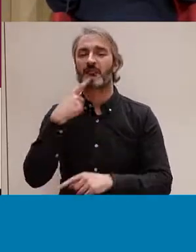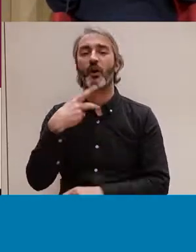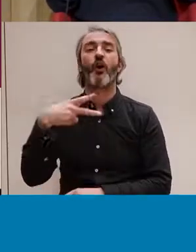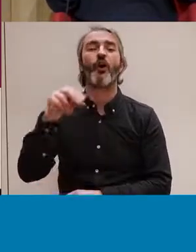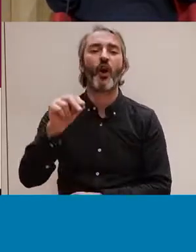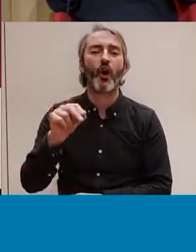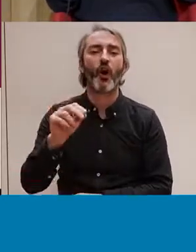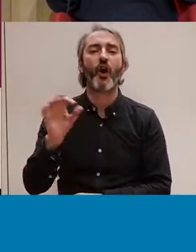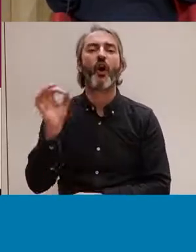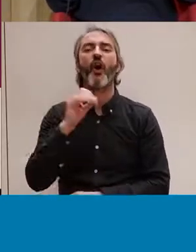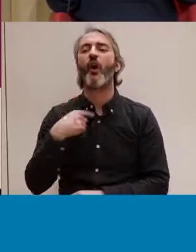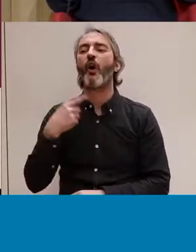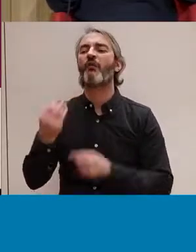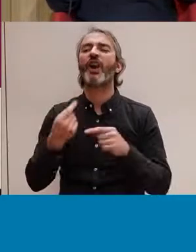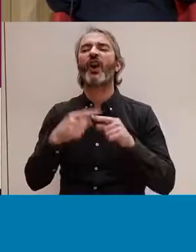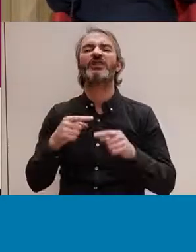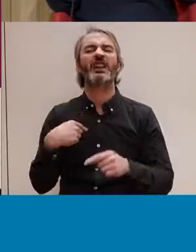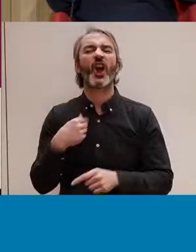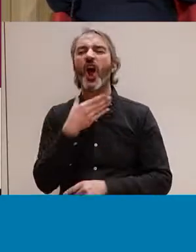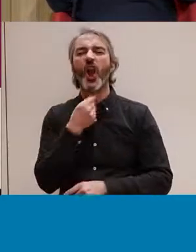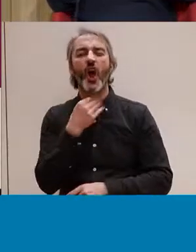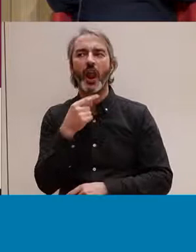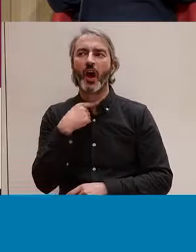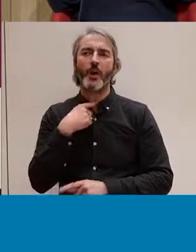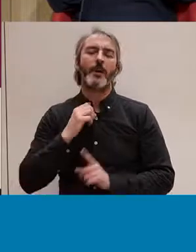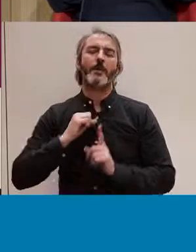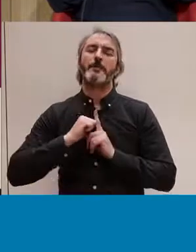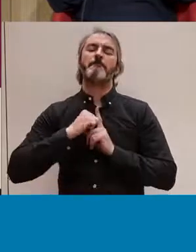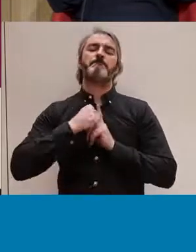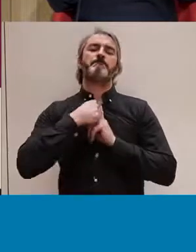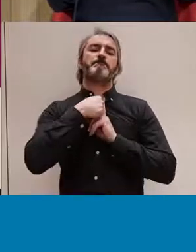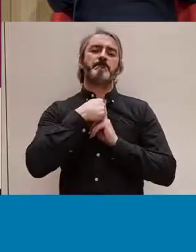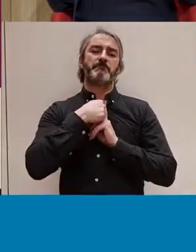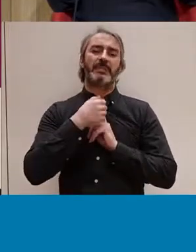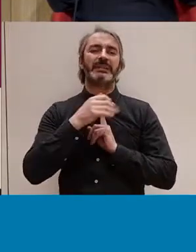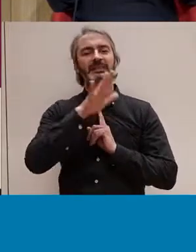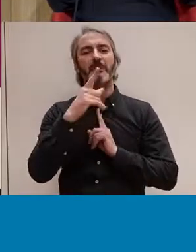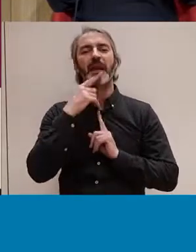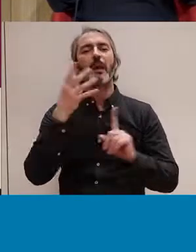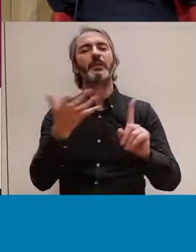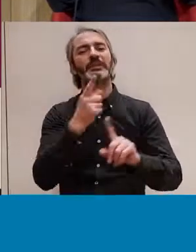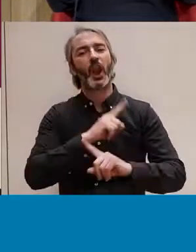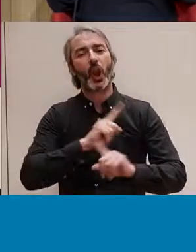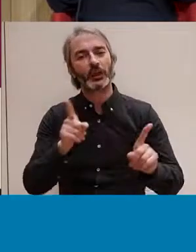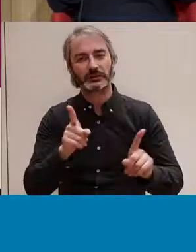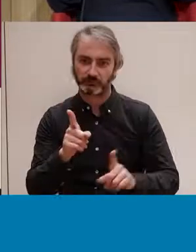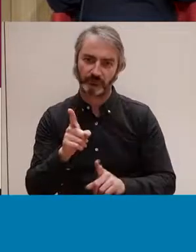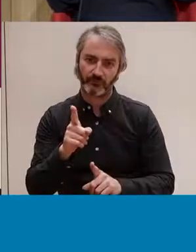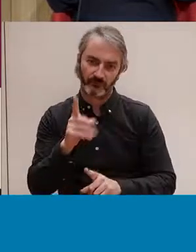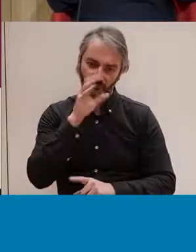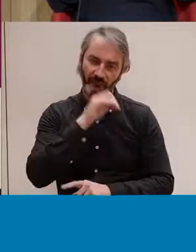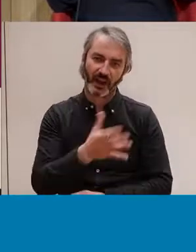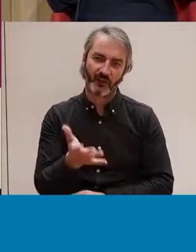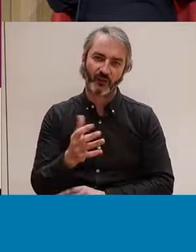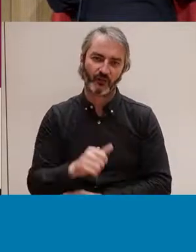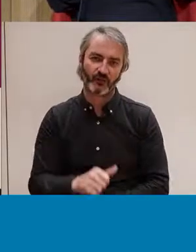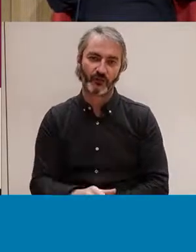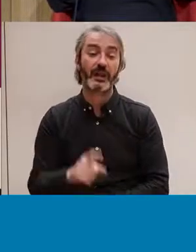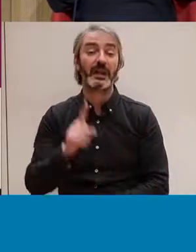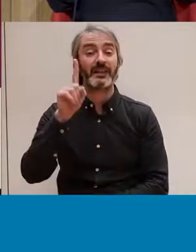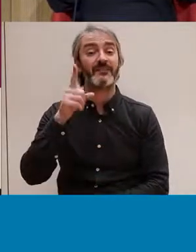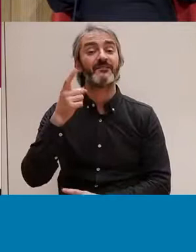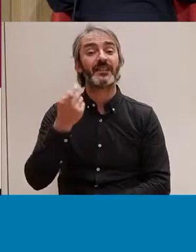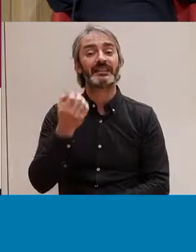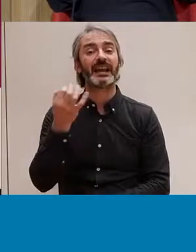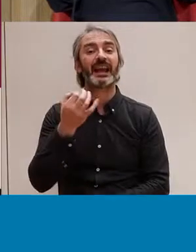fingint o fer pràctiques que no et venen de gust o sentir-te forçada, no ho estem anomenant violència, no? I, per exemple, és molt important poder ampliar la